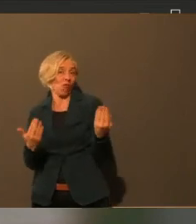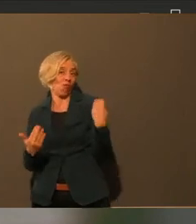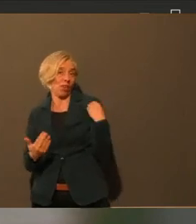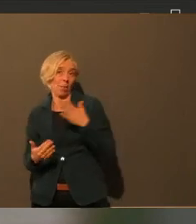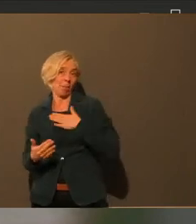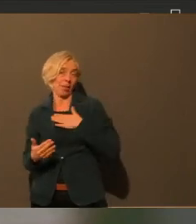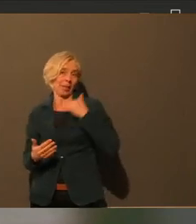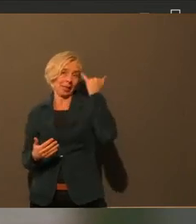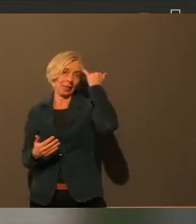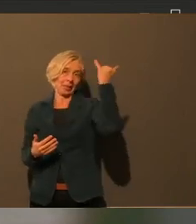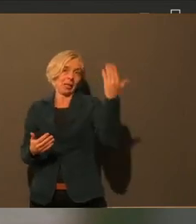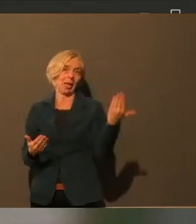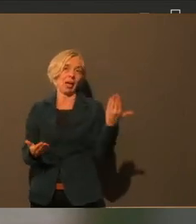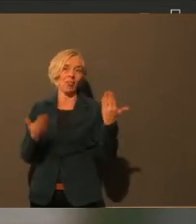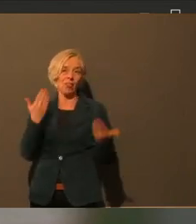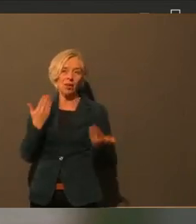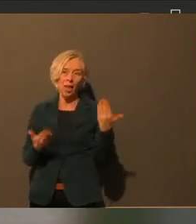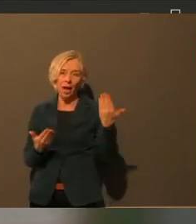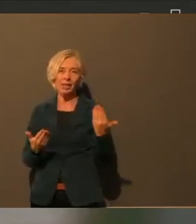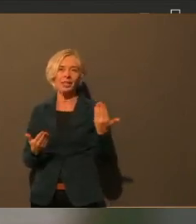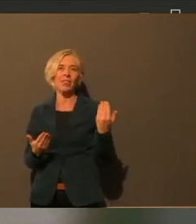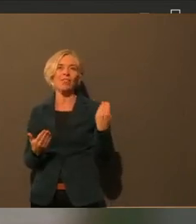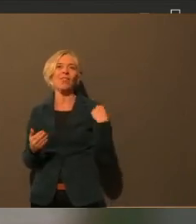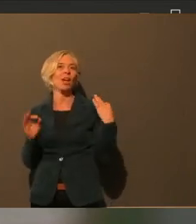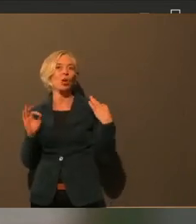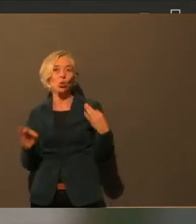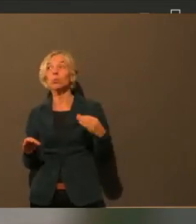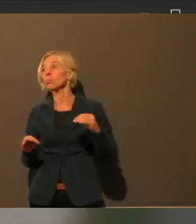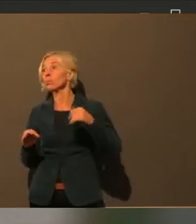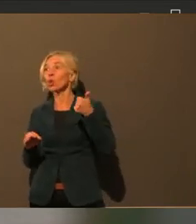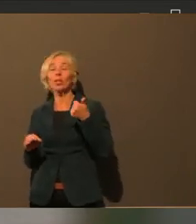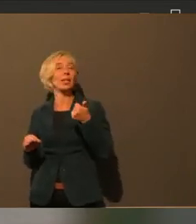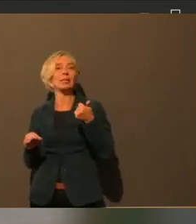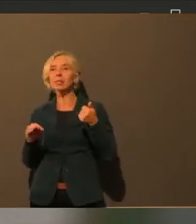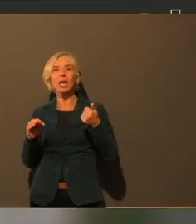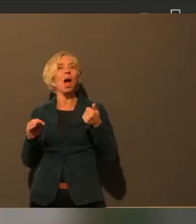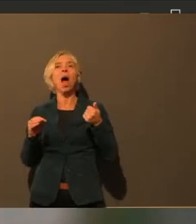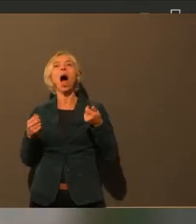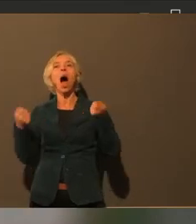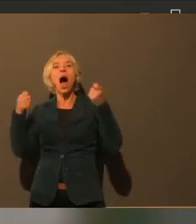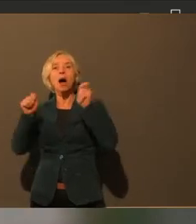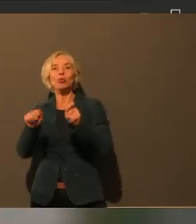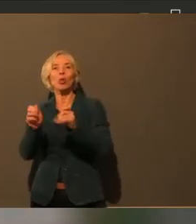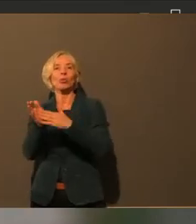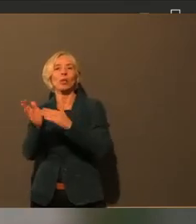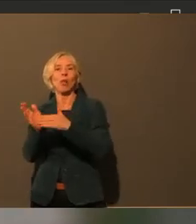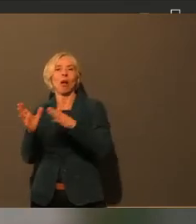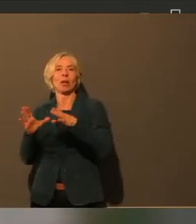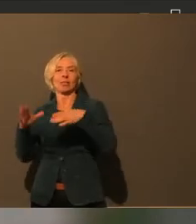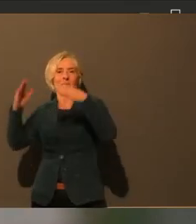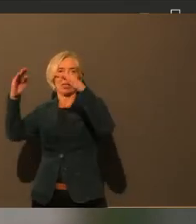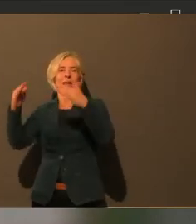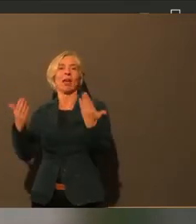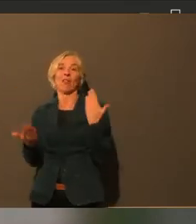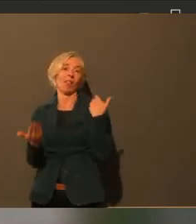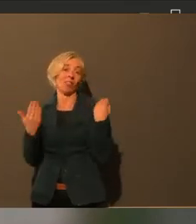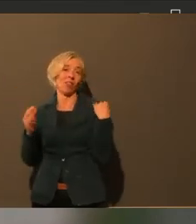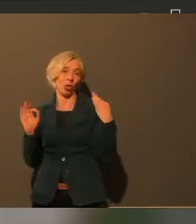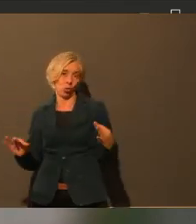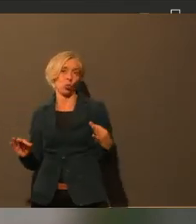dass wir da vielleicht noch mal, gerade im Hinblick auch auf die Abschlussklassen, dieses Thema mit den externen Räumen noch mal intensiver angehen.